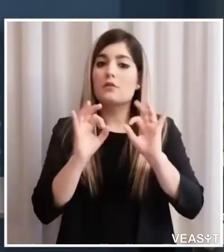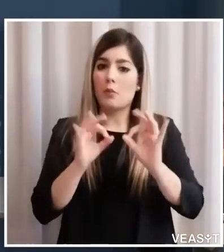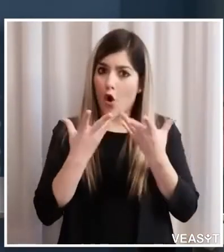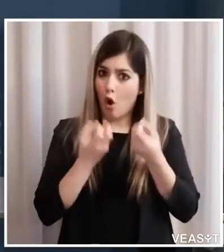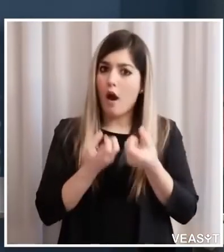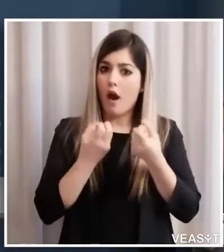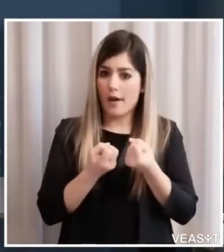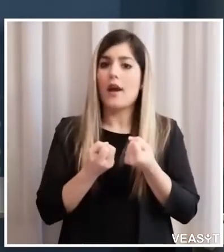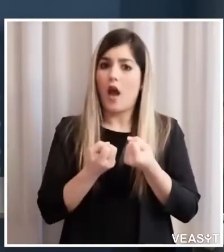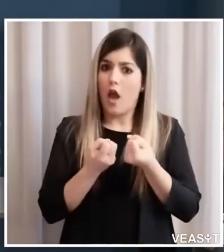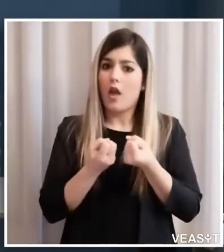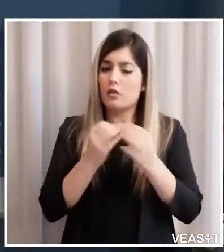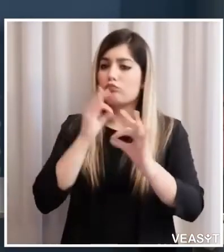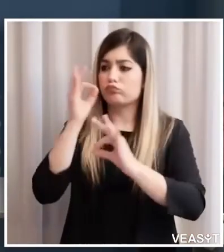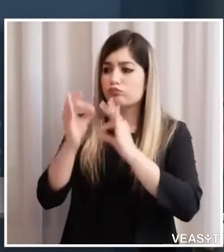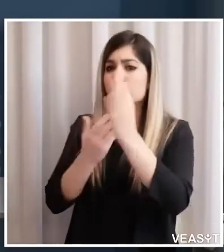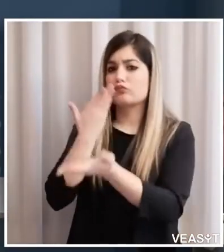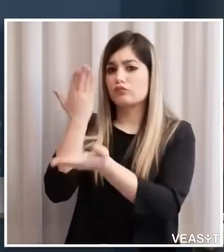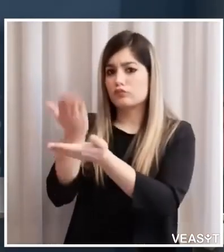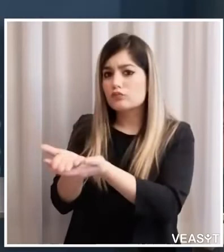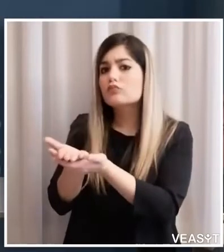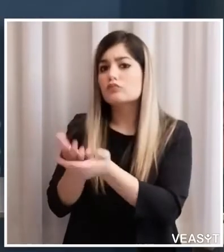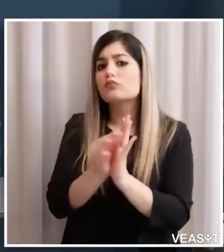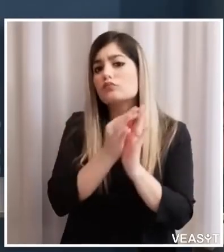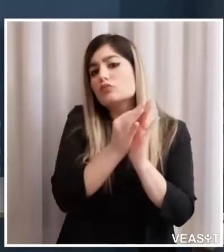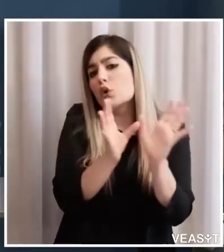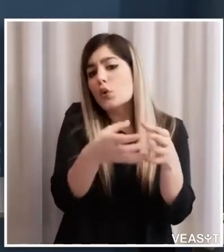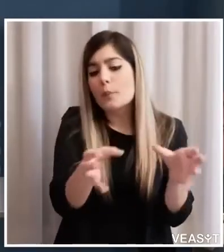questi gruppi questi